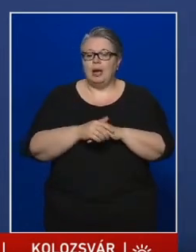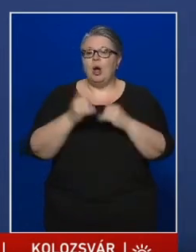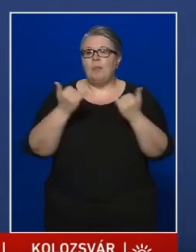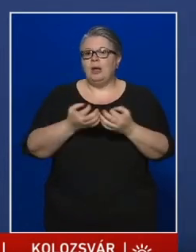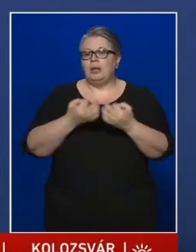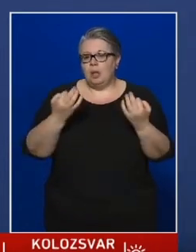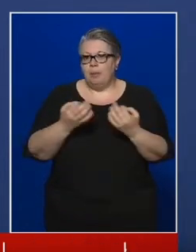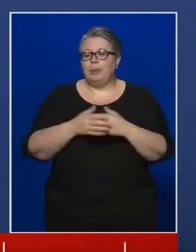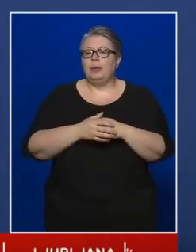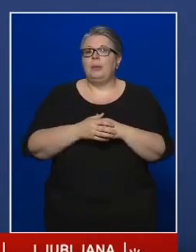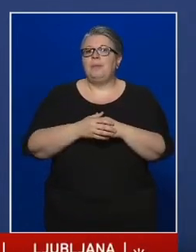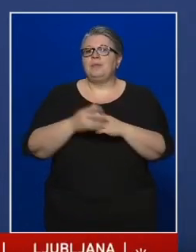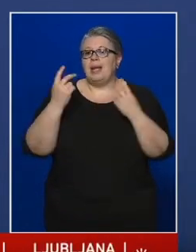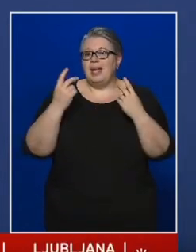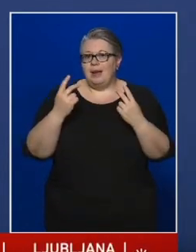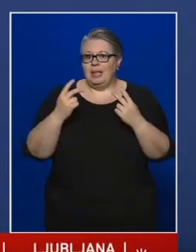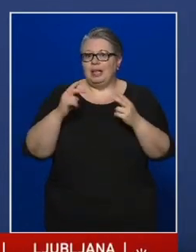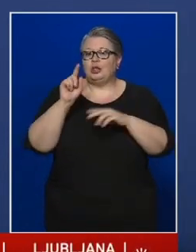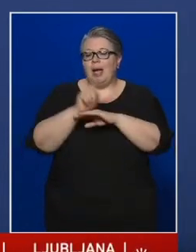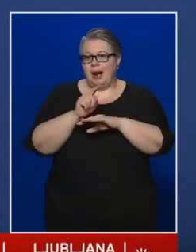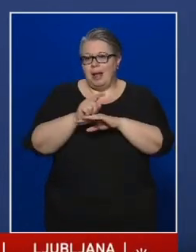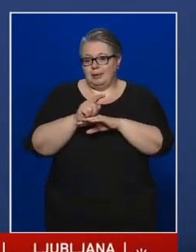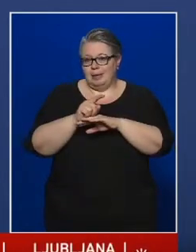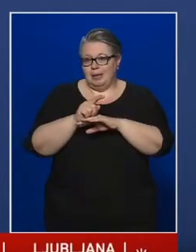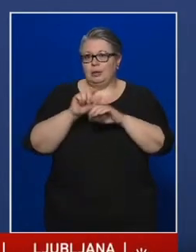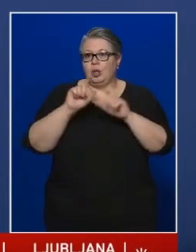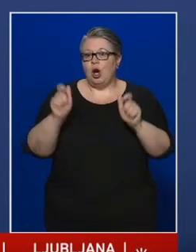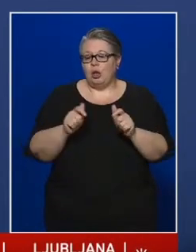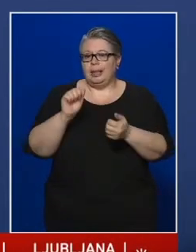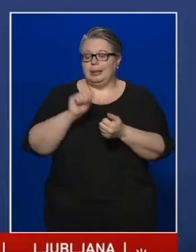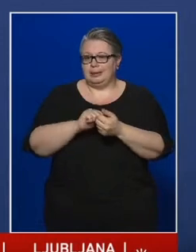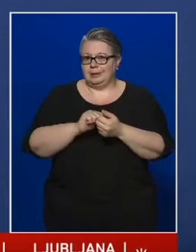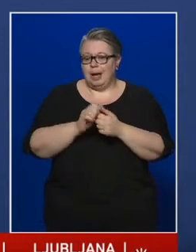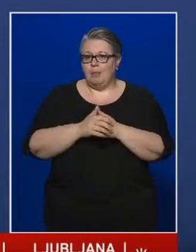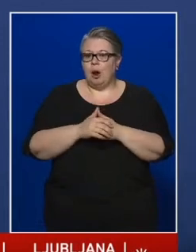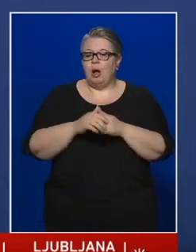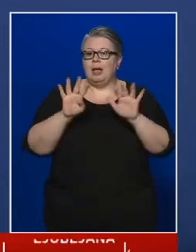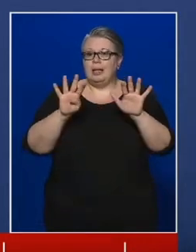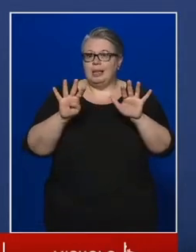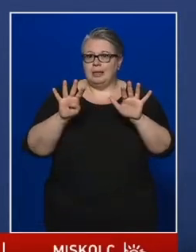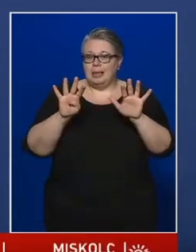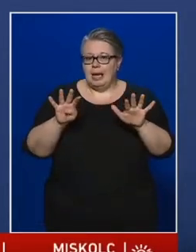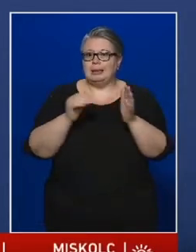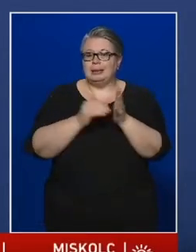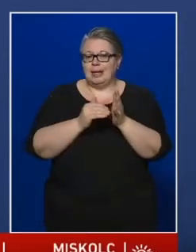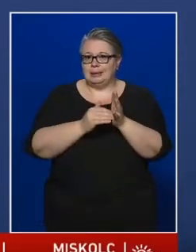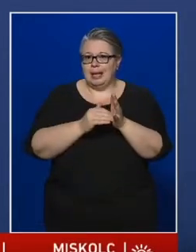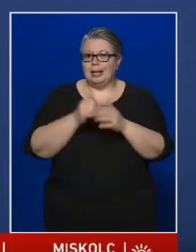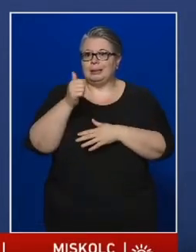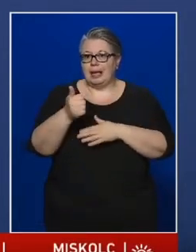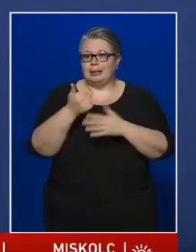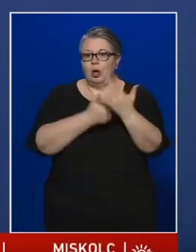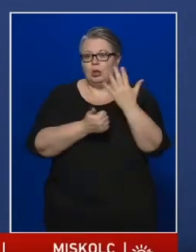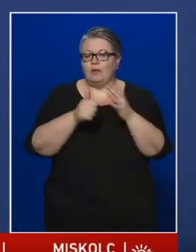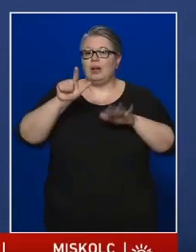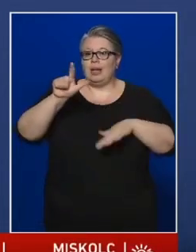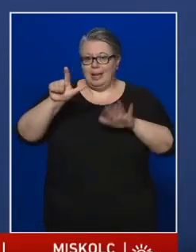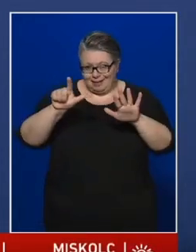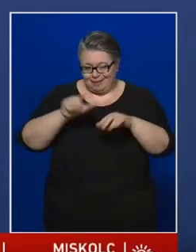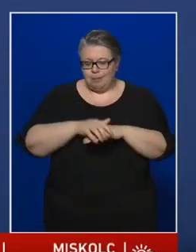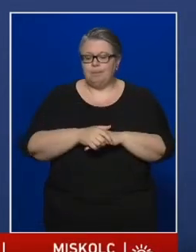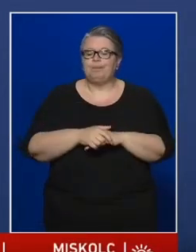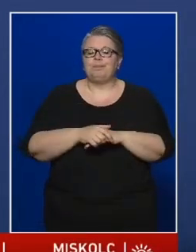így a mai napon az érvényben lévő és elrendelt hatósági házi karanténok száma 9167.